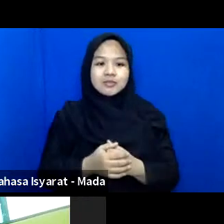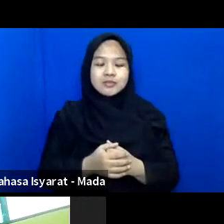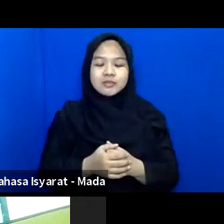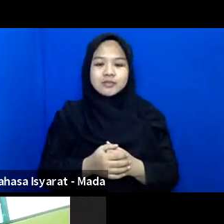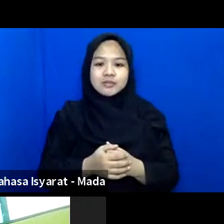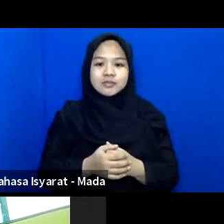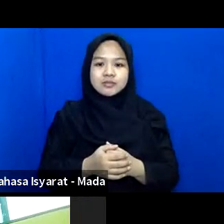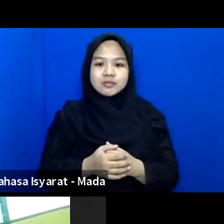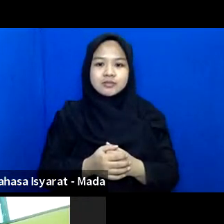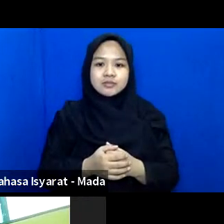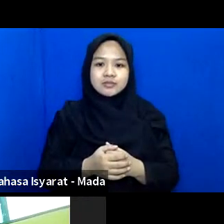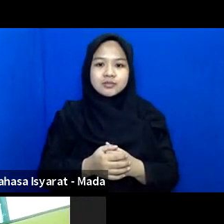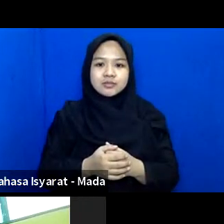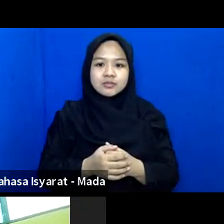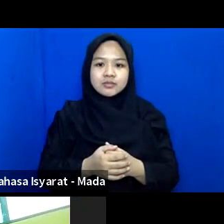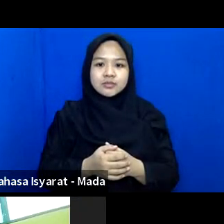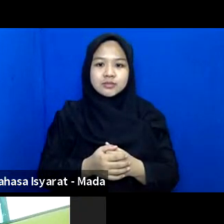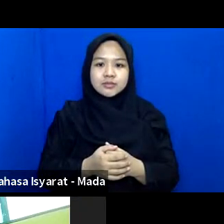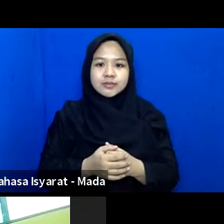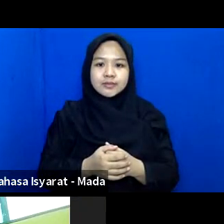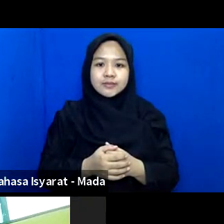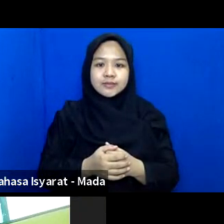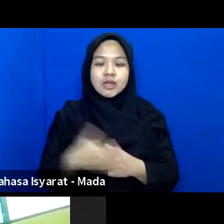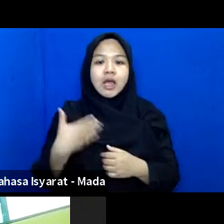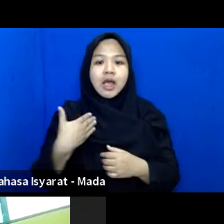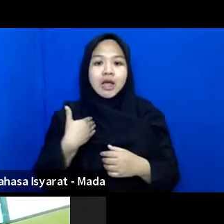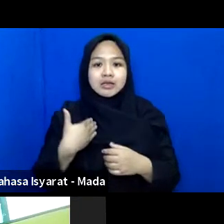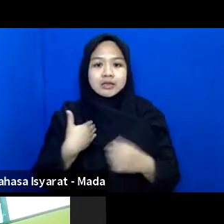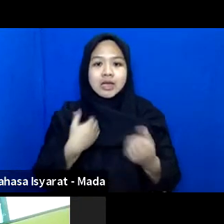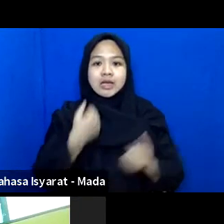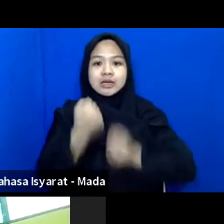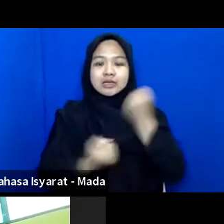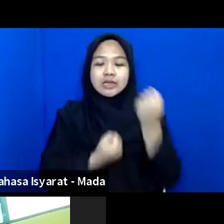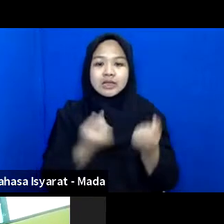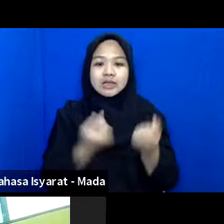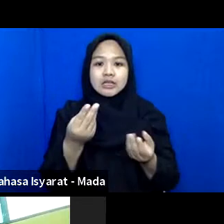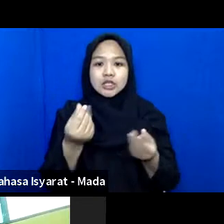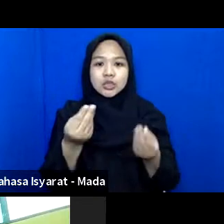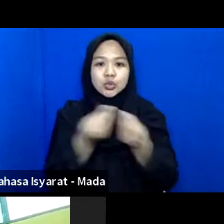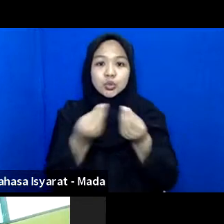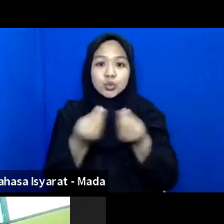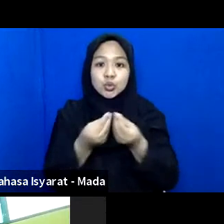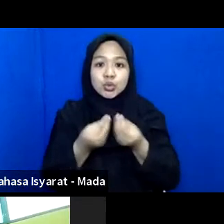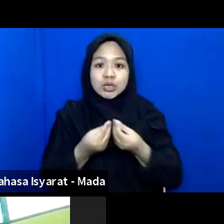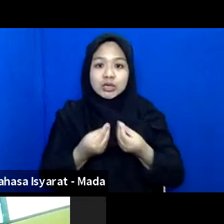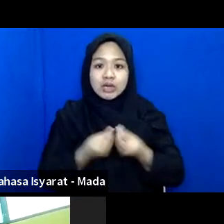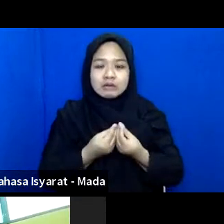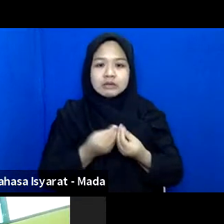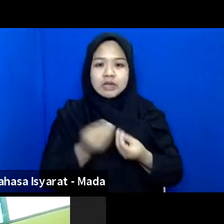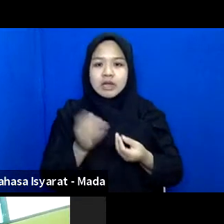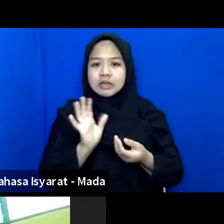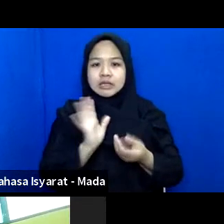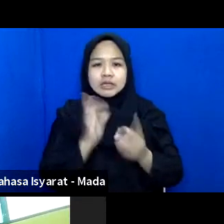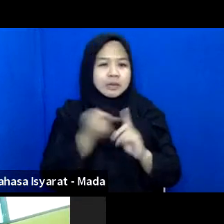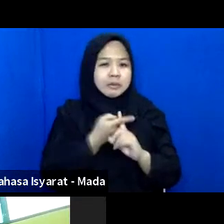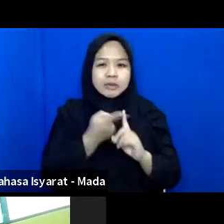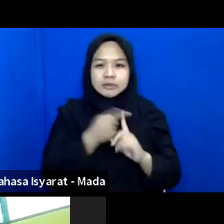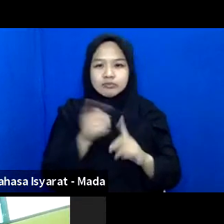Ada Kegiatan Iuran Yang Tidak Memaksa